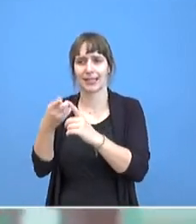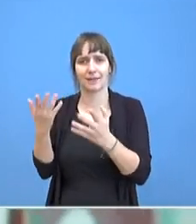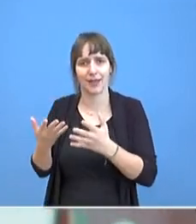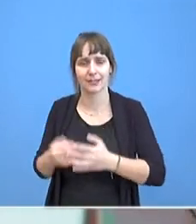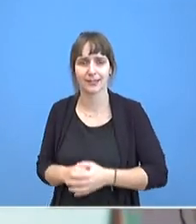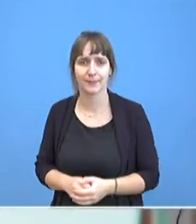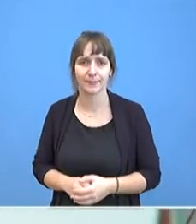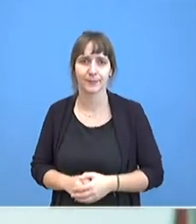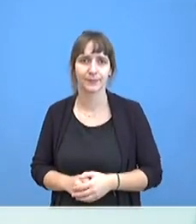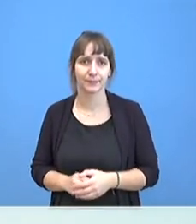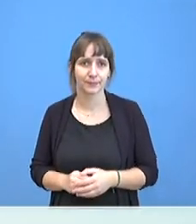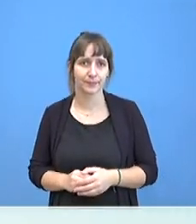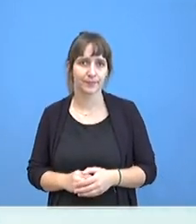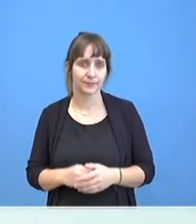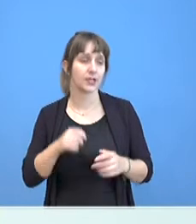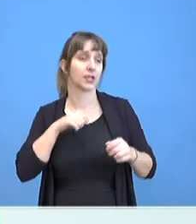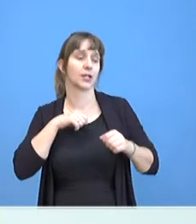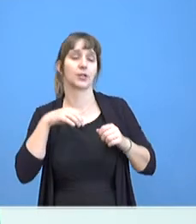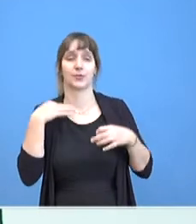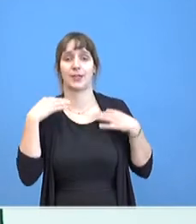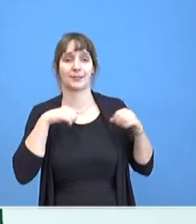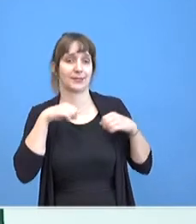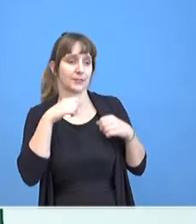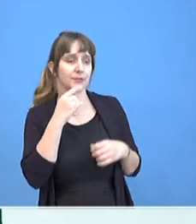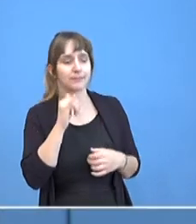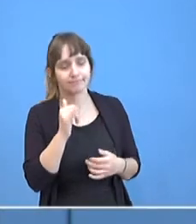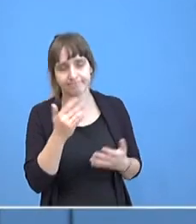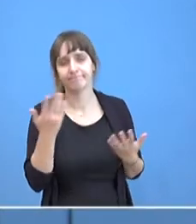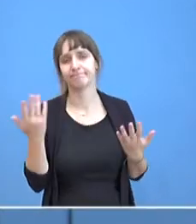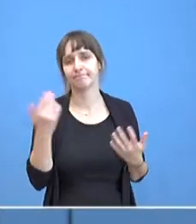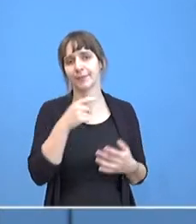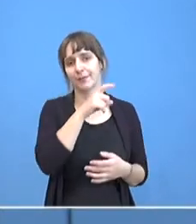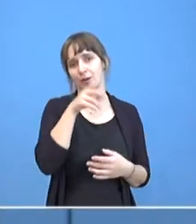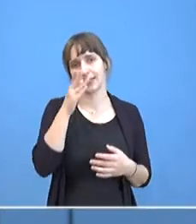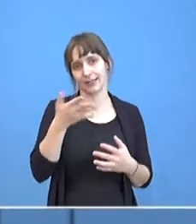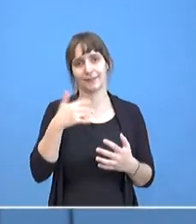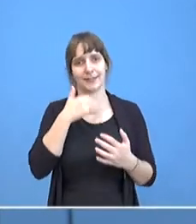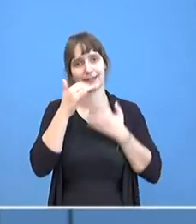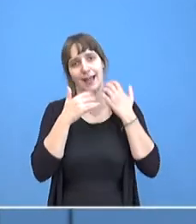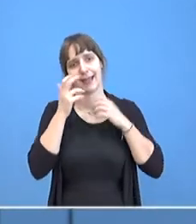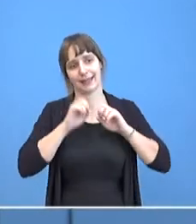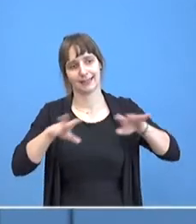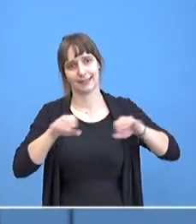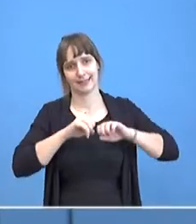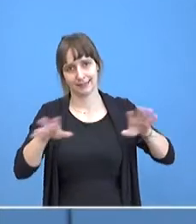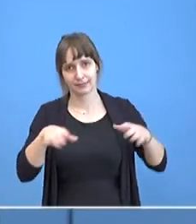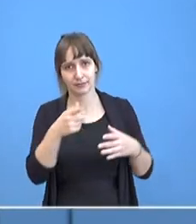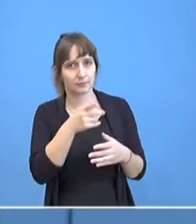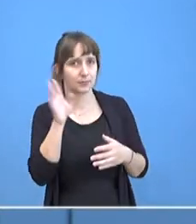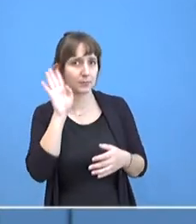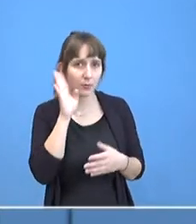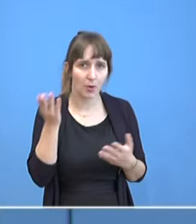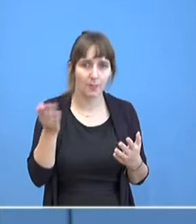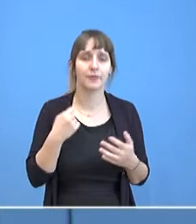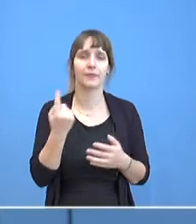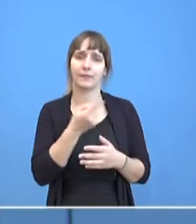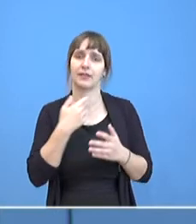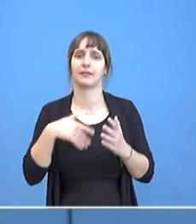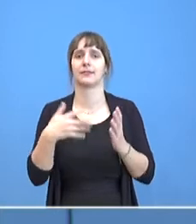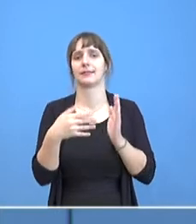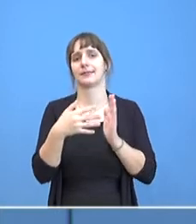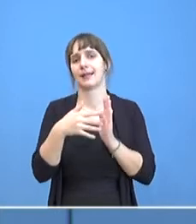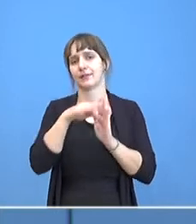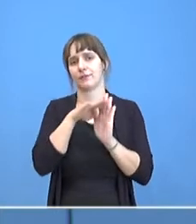Ja, Sie werden ja der Berichterstattung auch am Wochenende vernommen haben, dass wir den Entwurf einer entsprechenden Testverordnung